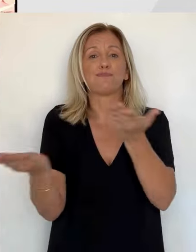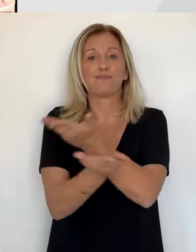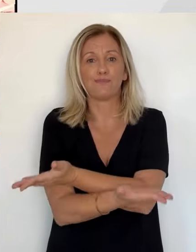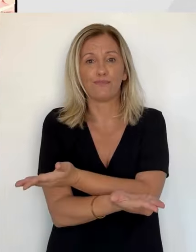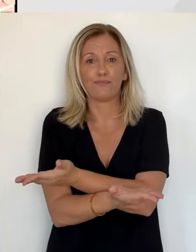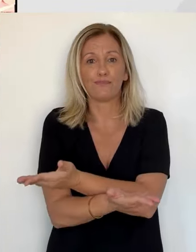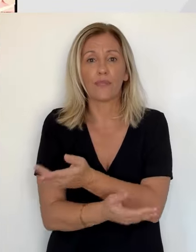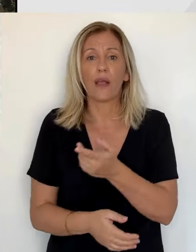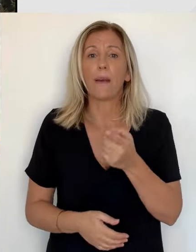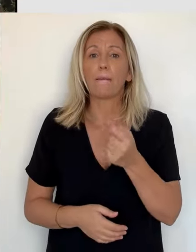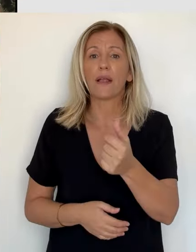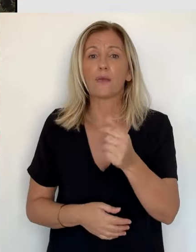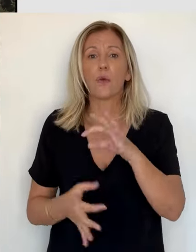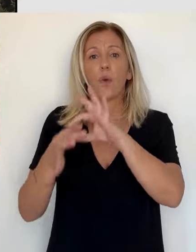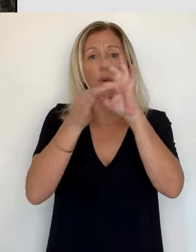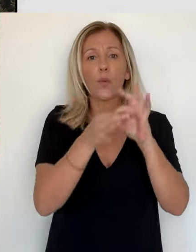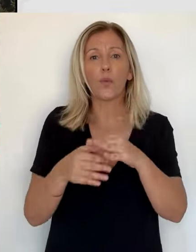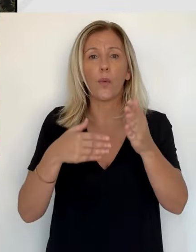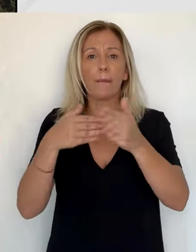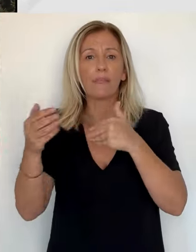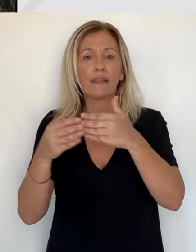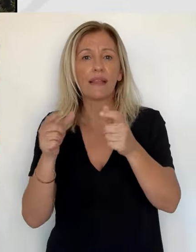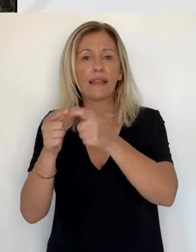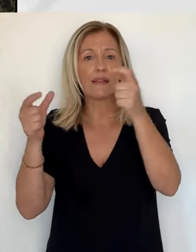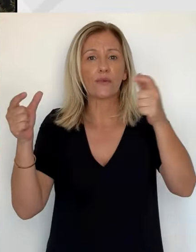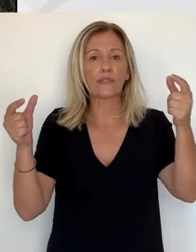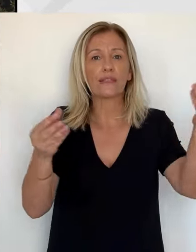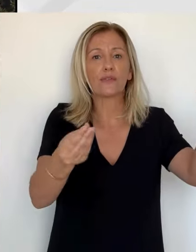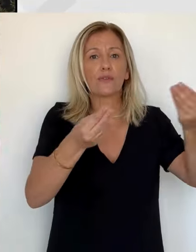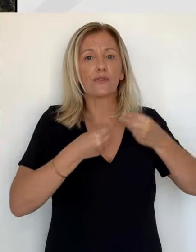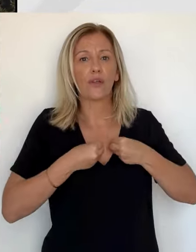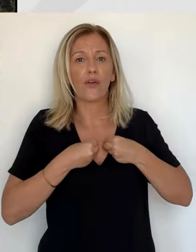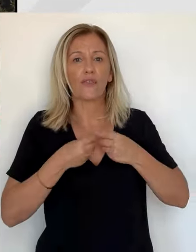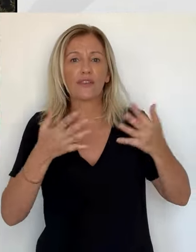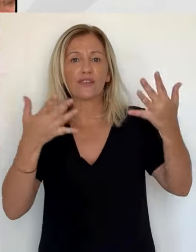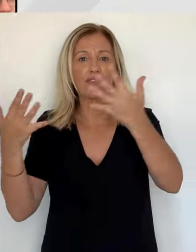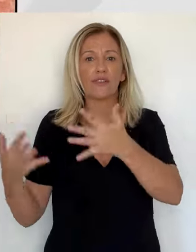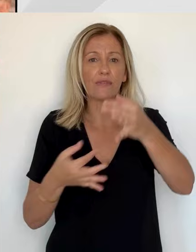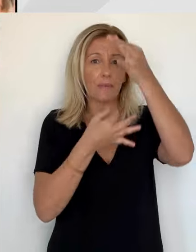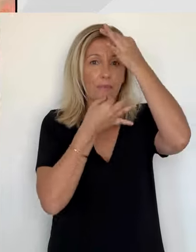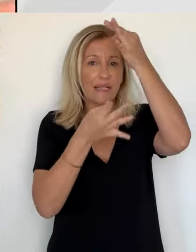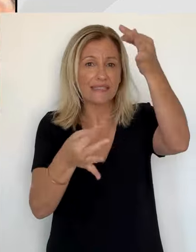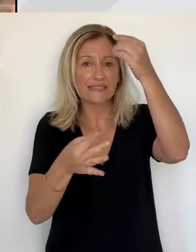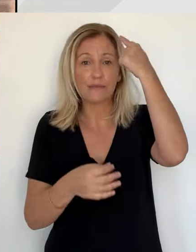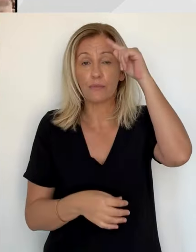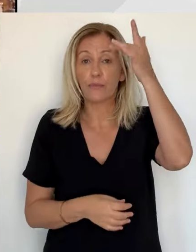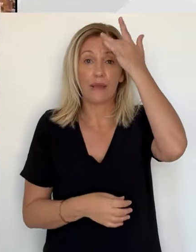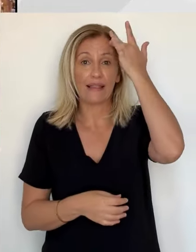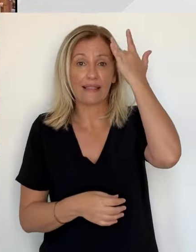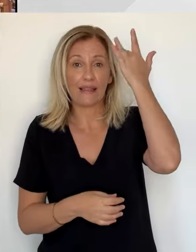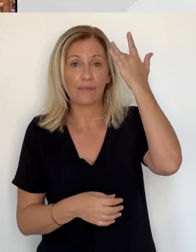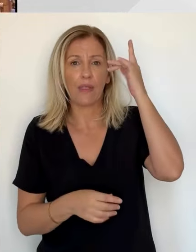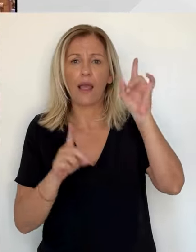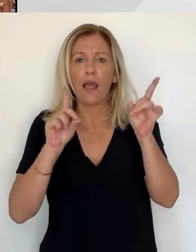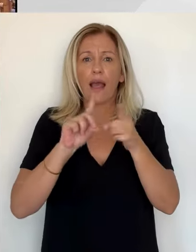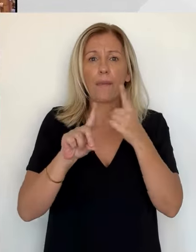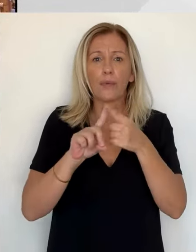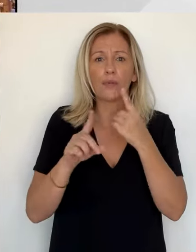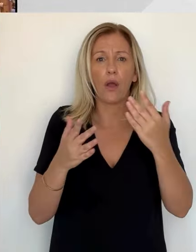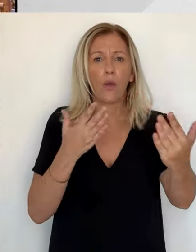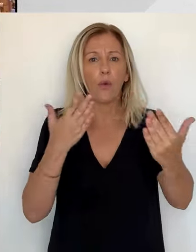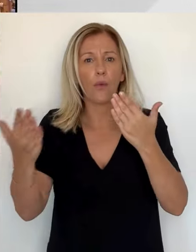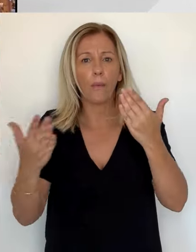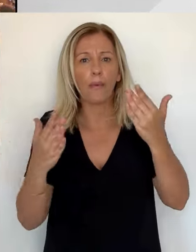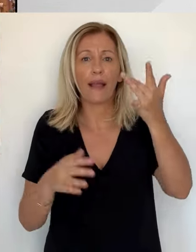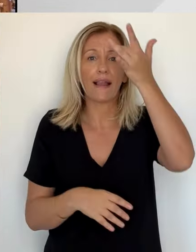l'île s'expliquerait aussi par le développement des résidences secondaires et des locations entre particuliers. L'UMI communiquera des chiffres précis sur la haute saison